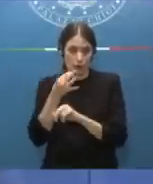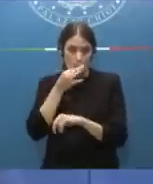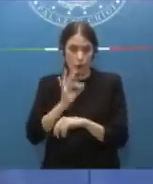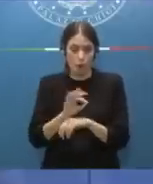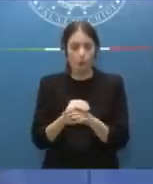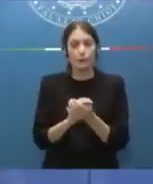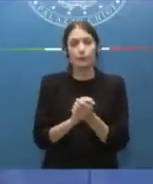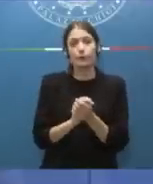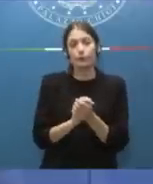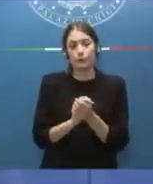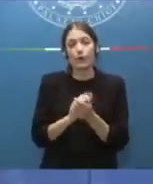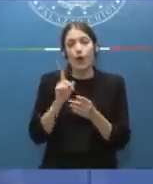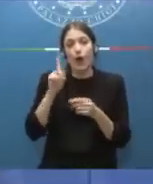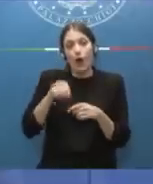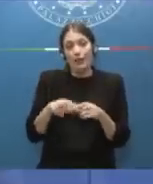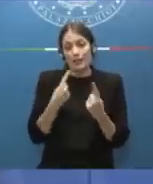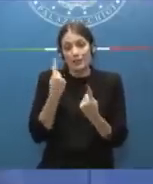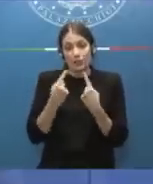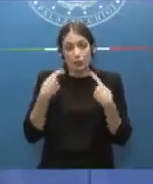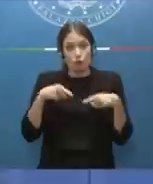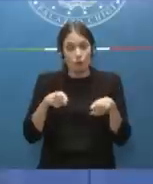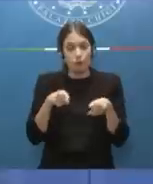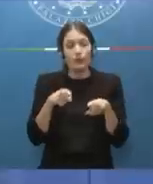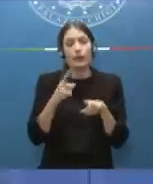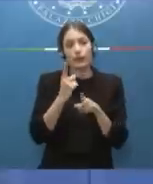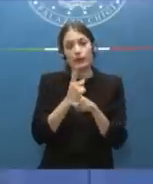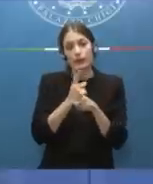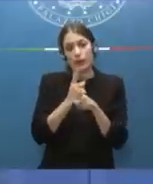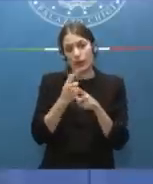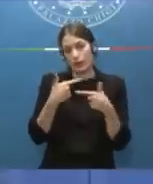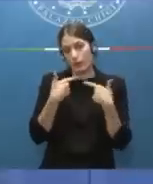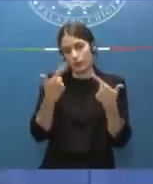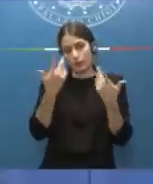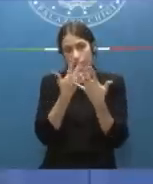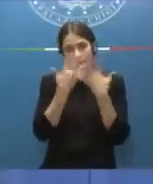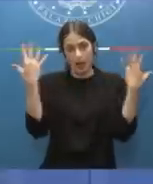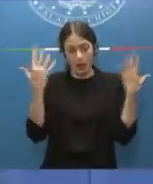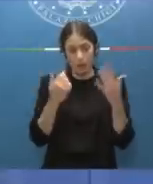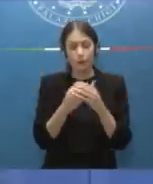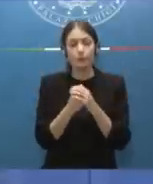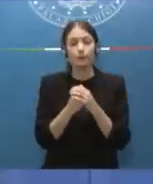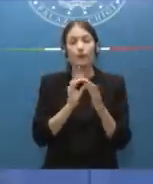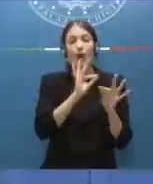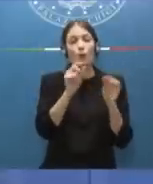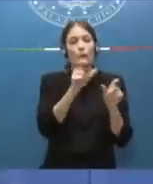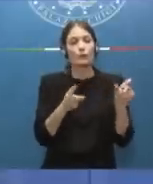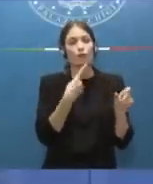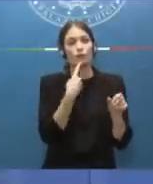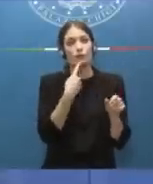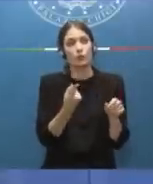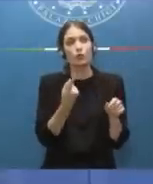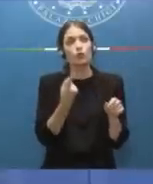su questo devo dare un elemento di chiarezza. qualcuno ha detto che